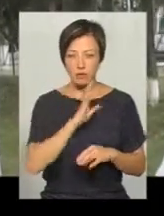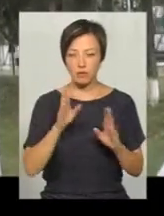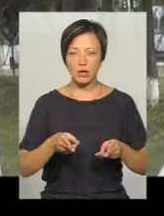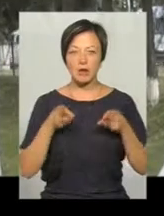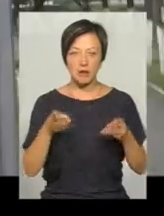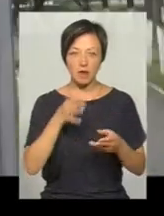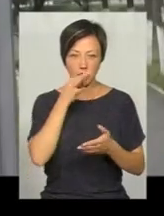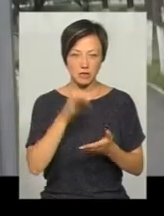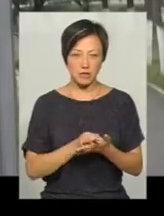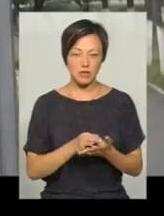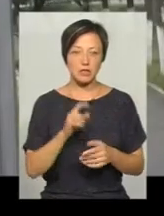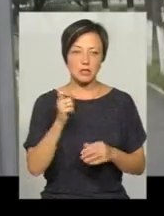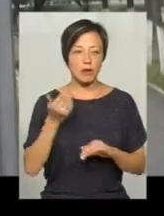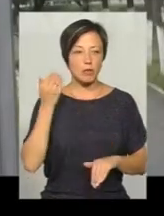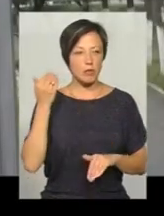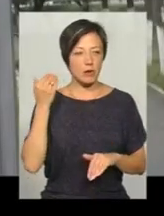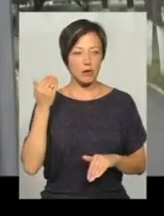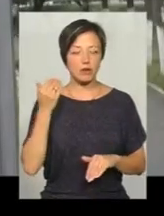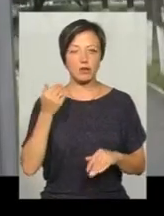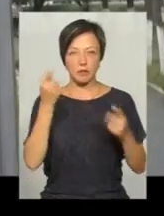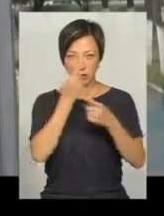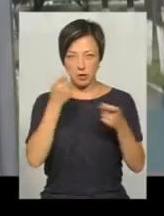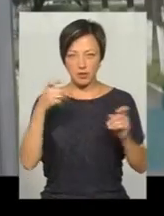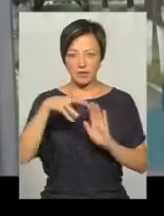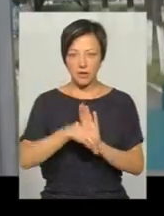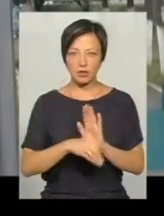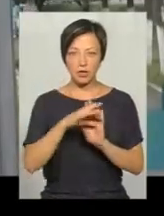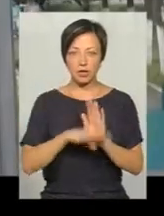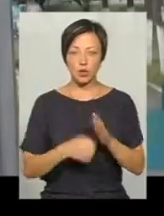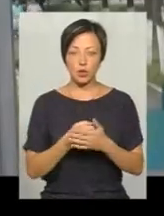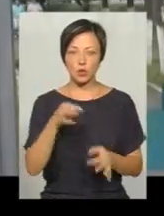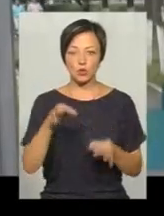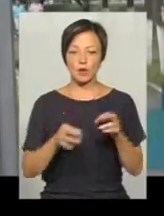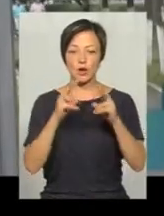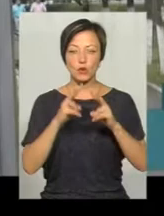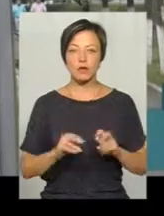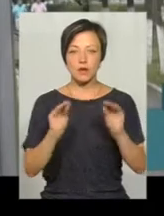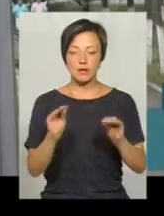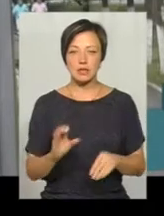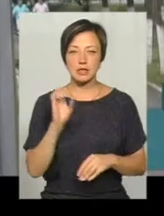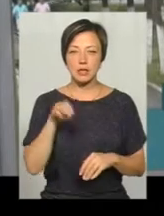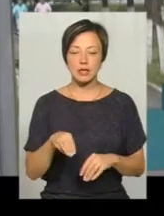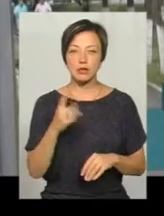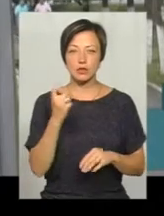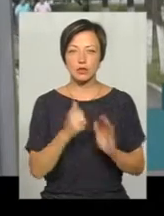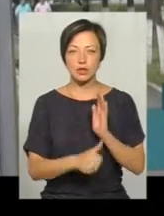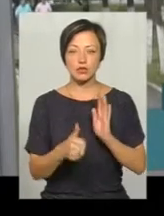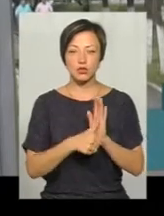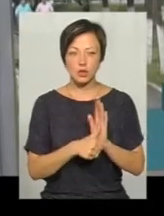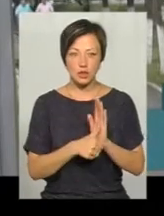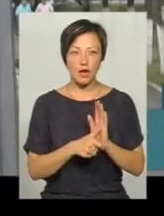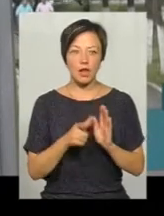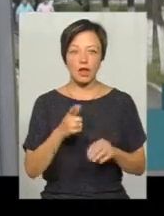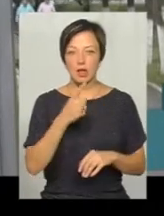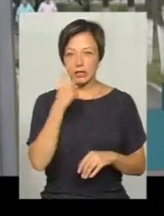відповідальність. За попередню інформацію внесено до єдиного реєстру досудового розслідування відомості за статтею 166 злісненого